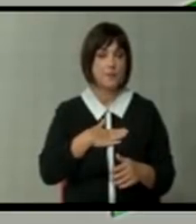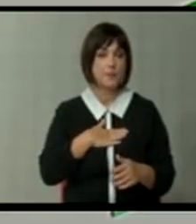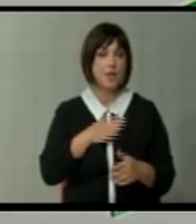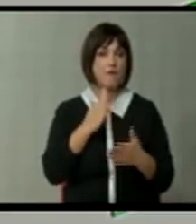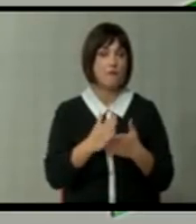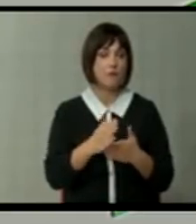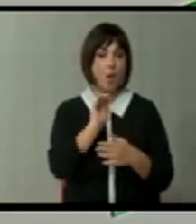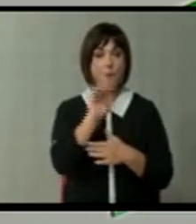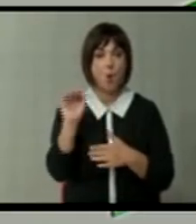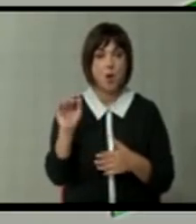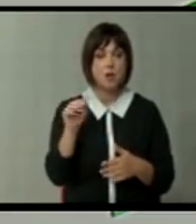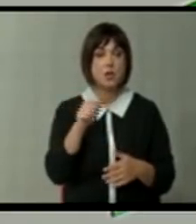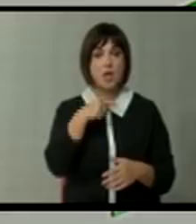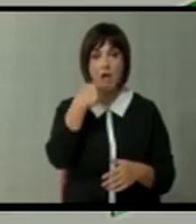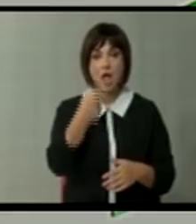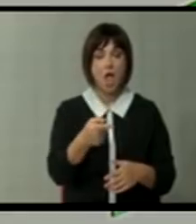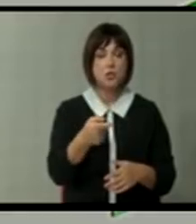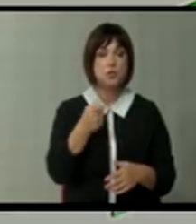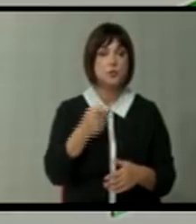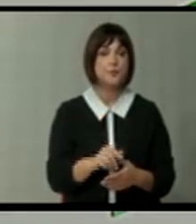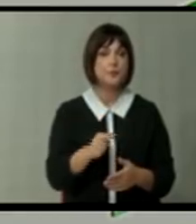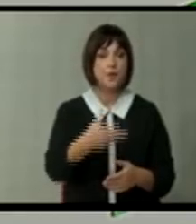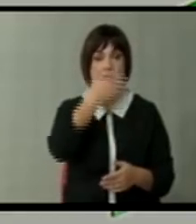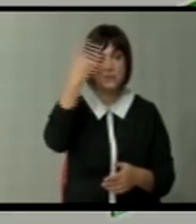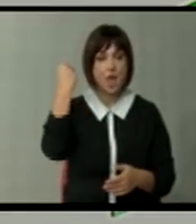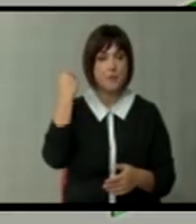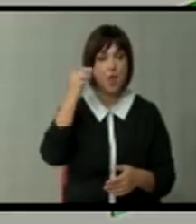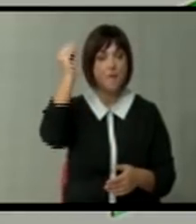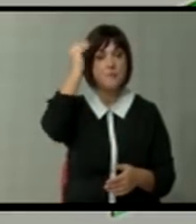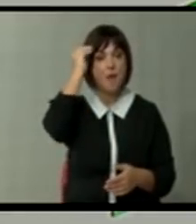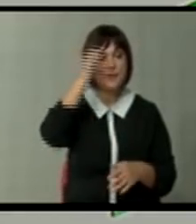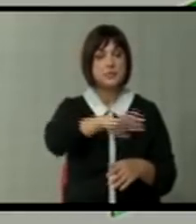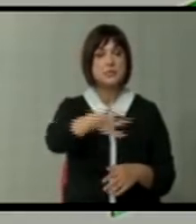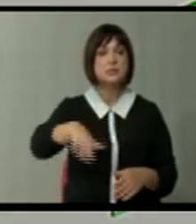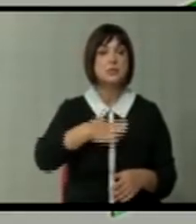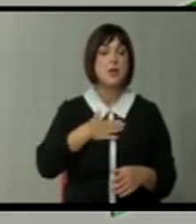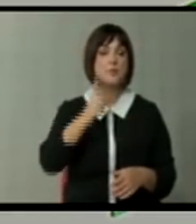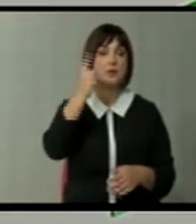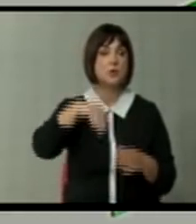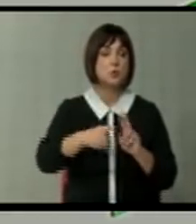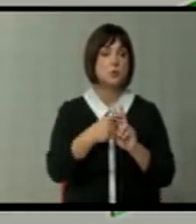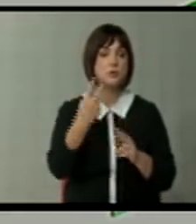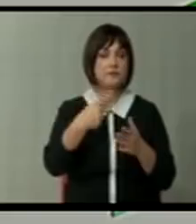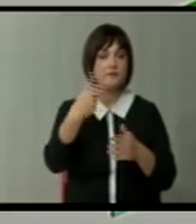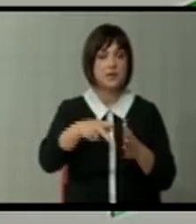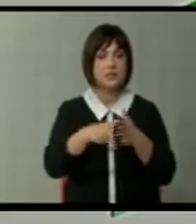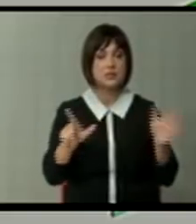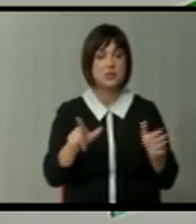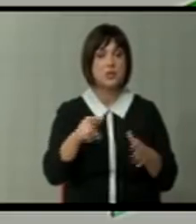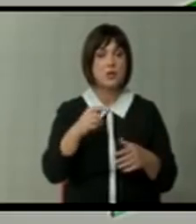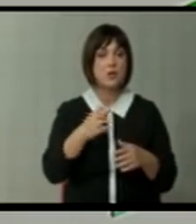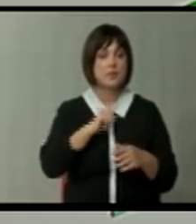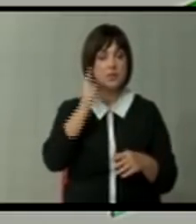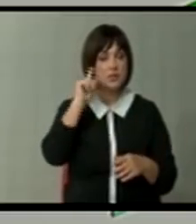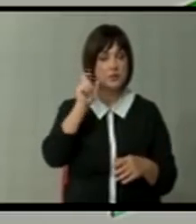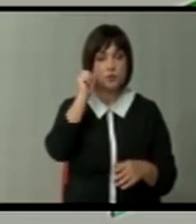било какви пораки. Испраќам, едноставно заборавам или памтењето на сите насе од први јуни 2017 година навака, пред тоа не